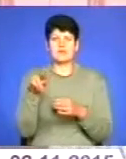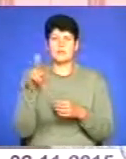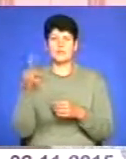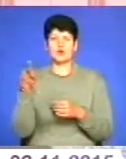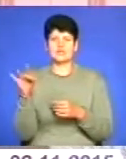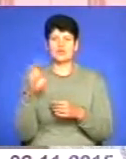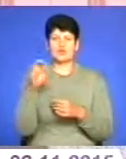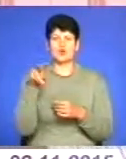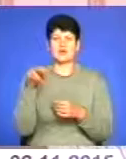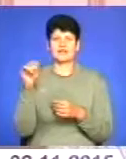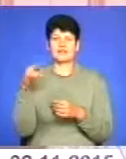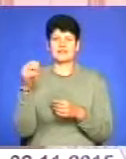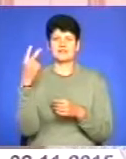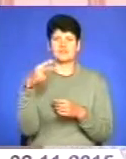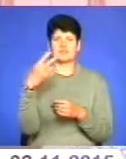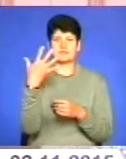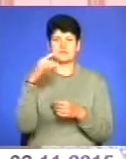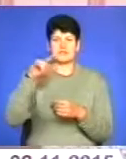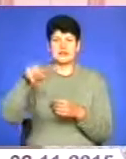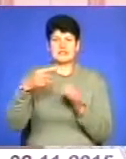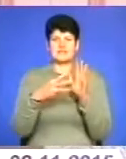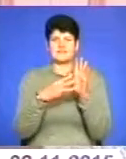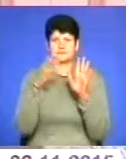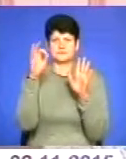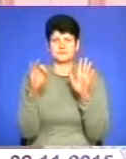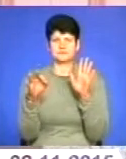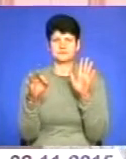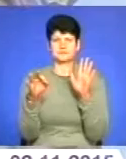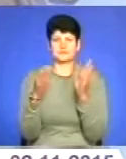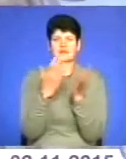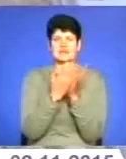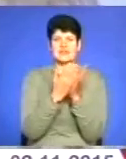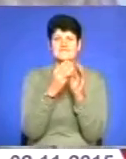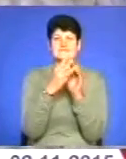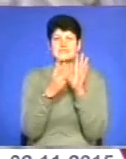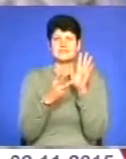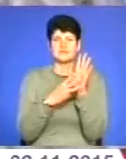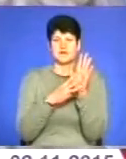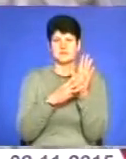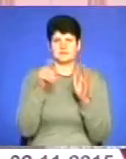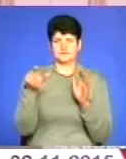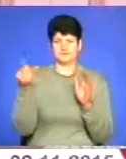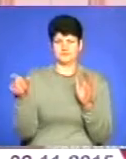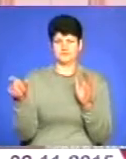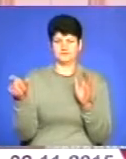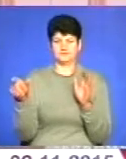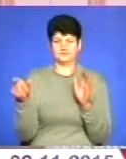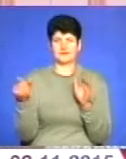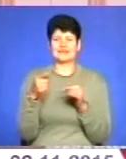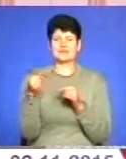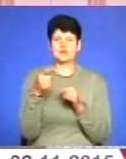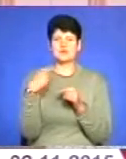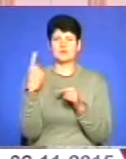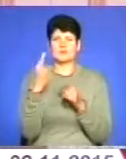Солідарність» 25,8, що становить 18 мандатів. Наступна Тернопільська обласна